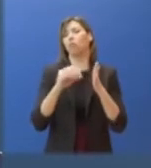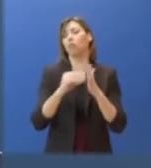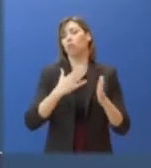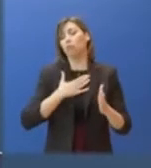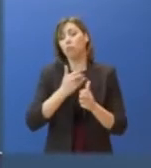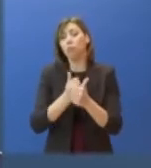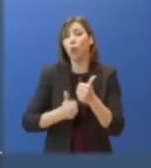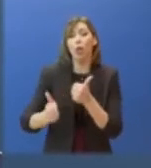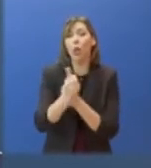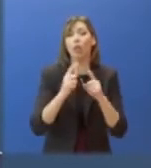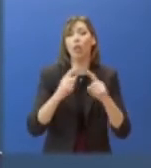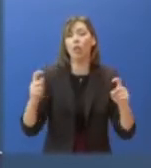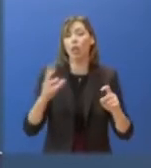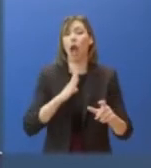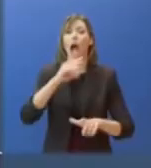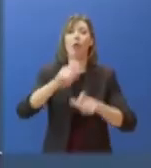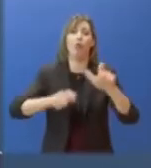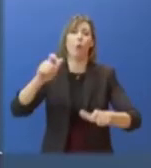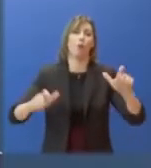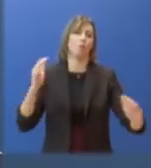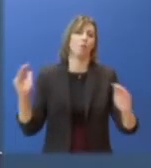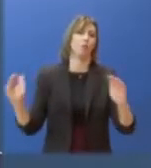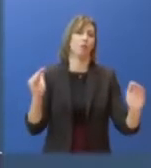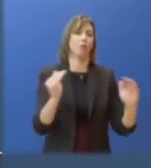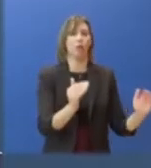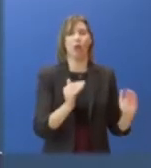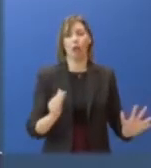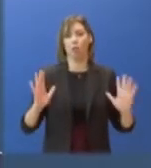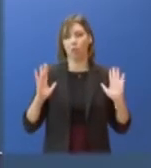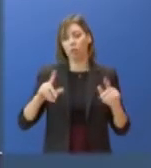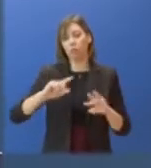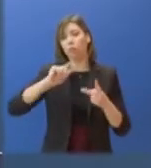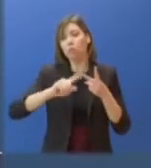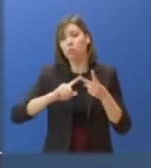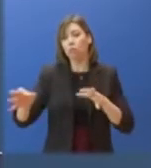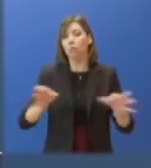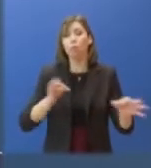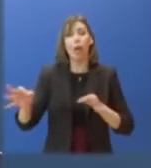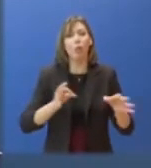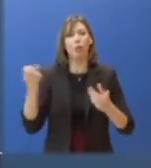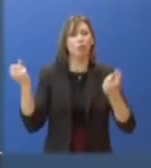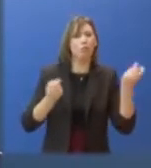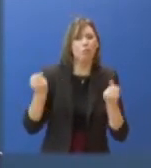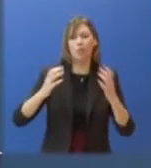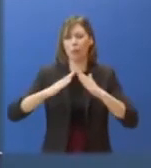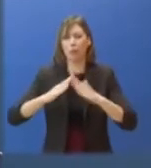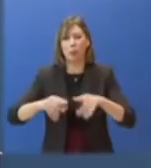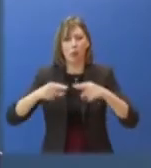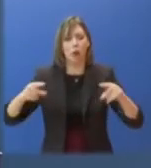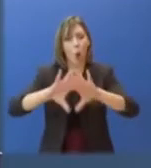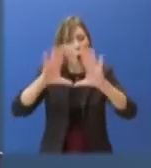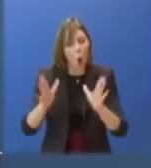απ' όλα η ασφάλεια και η προστασία της ανθρώπινης ζωής ύστερα η προστασία της δημόσιας και της ιδιωτικής περιουσίας αλλά και η ομαλότητα του κοινωνικού οικονομικού βίου